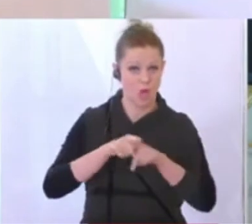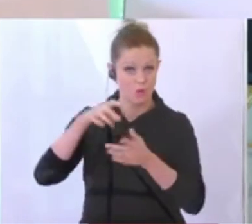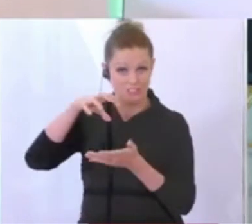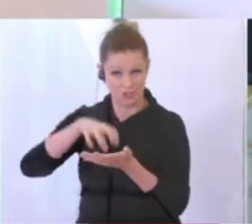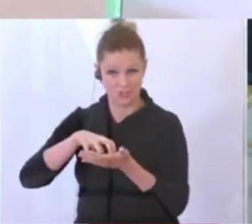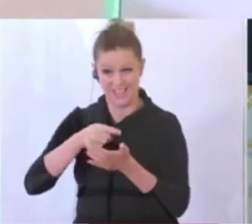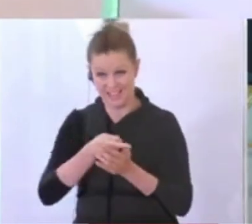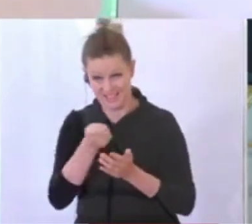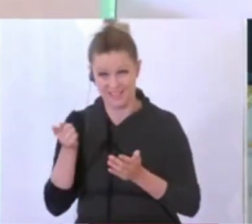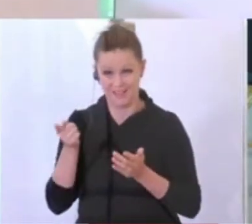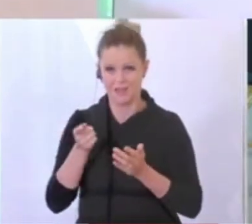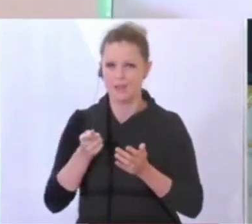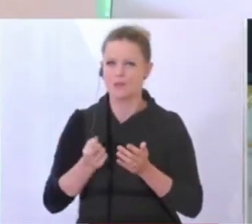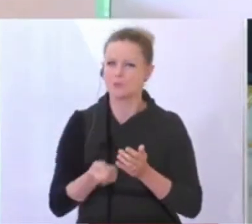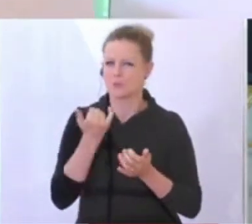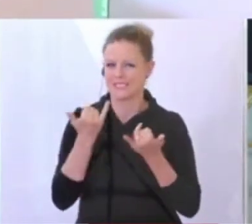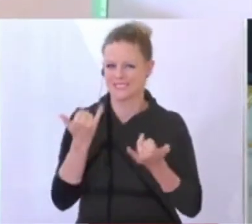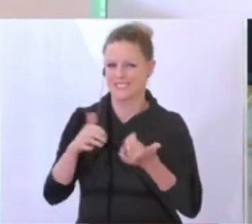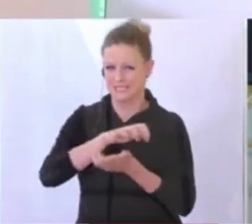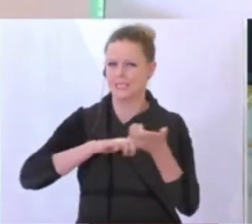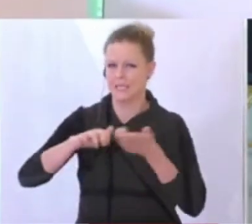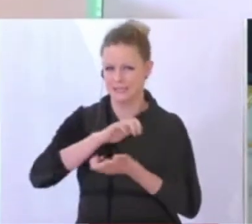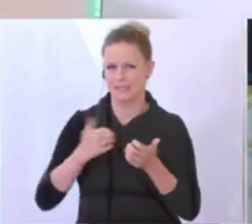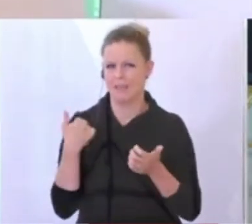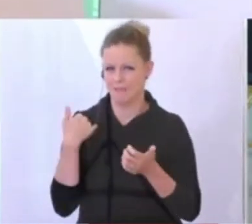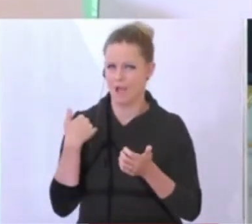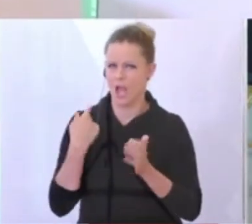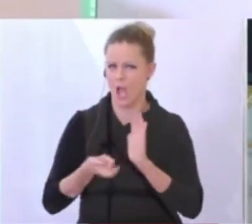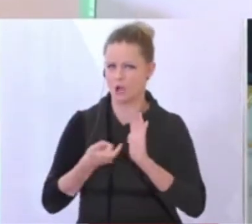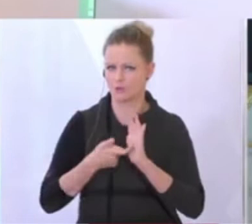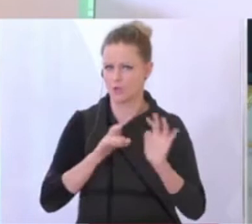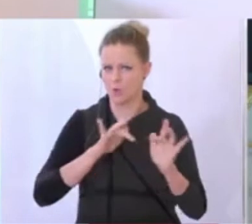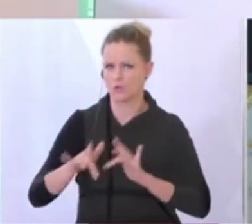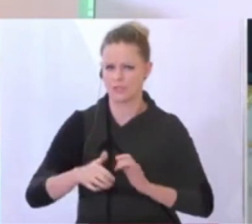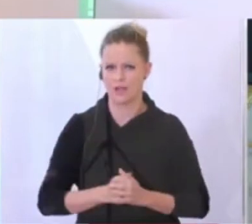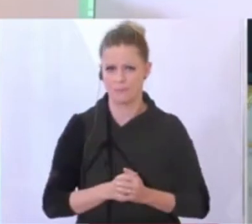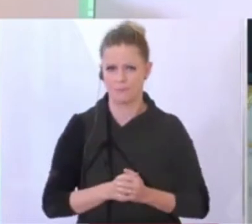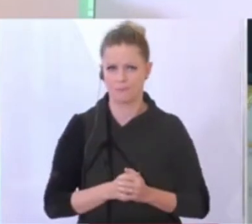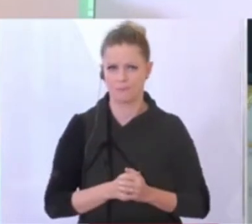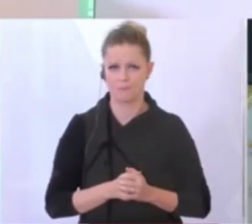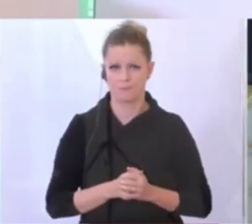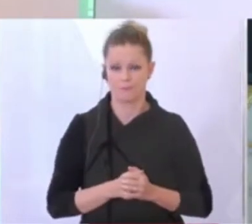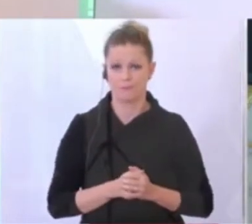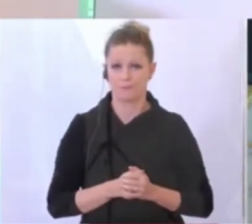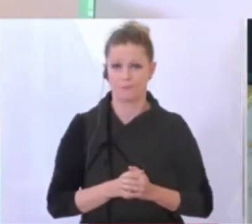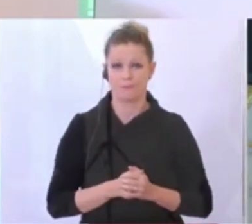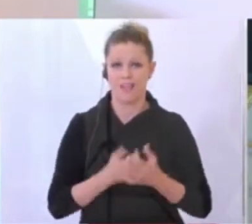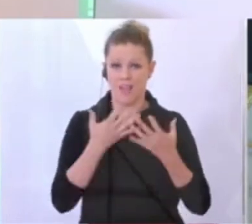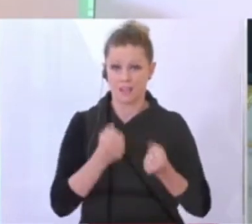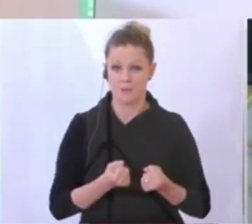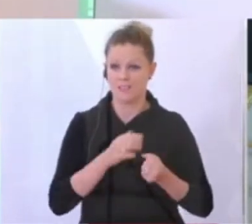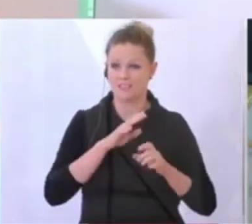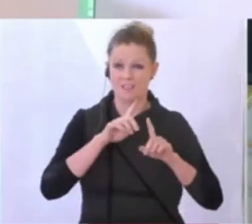Art und Weise gerade jetzt während der Krise gefordert. Durch eine Reihe von Entwicklungen, die sich daraus ergeben haben,